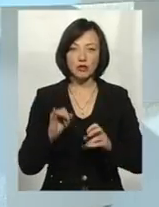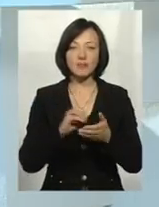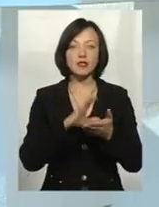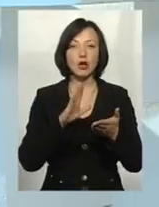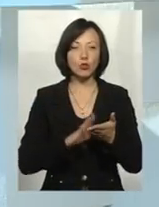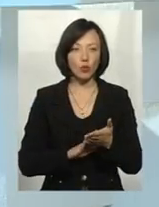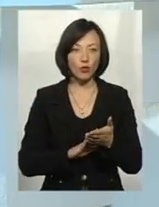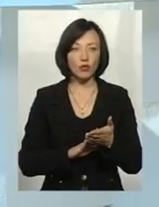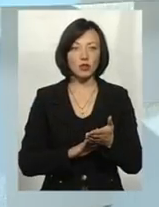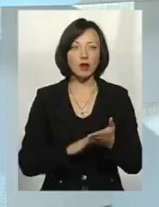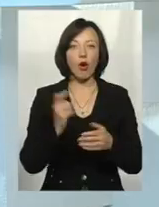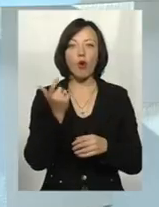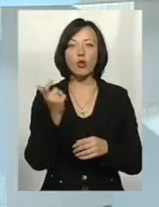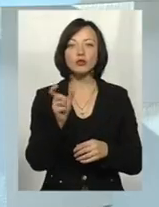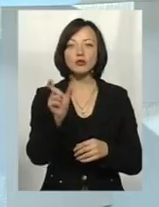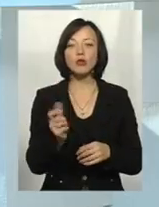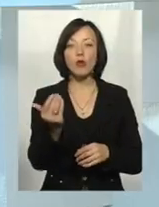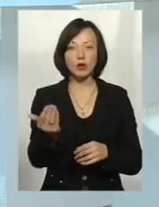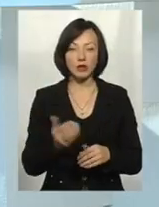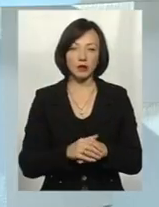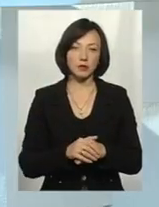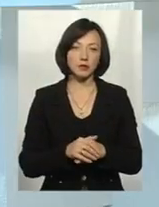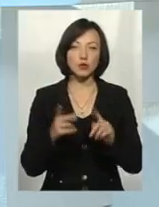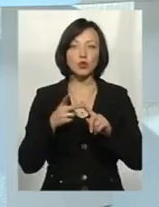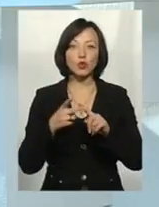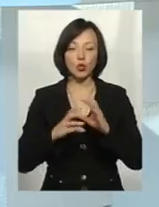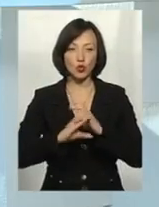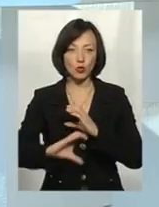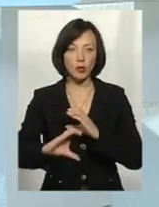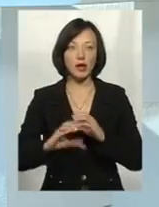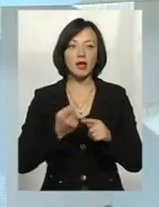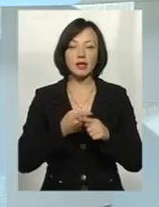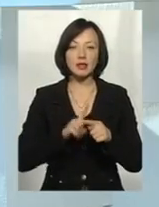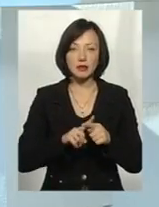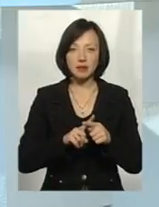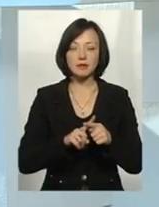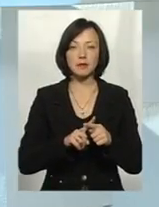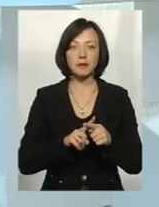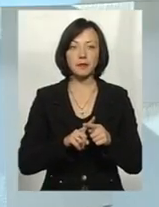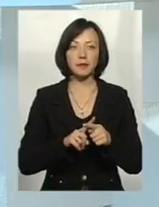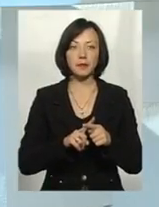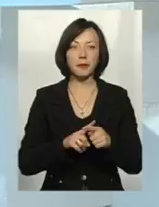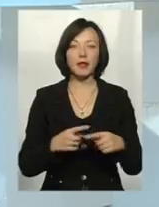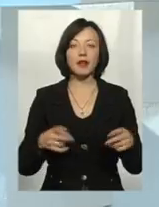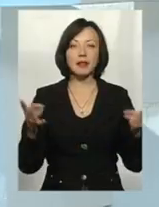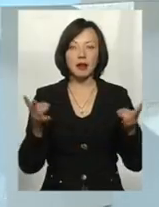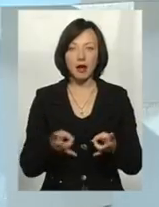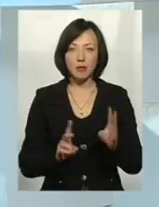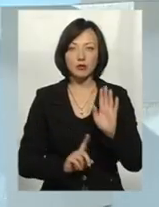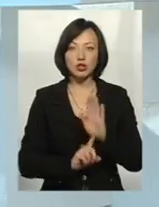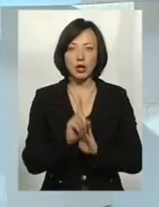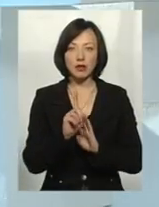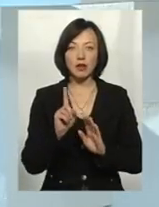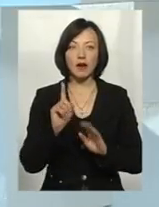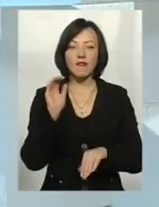встановлювати господаря даної іншої труби. Що стосується даної труби, то в даному випадку треба все ж таки спочатку